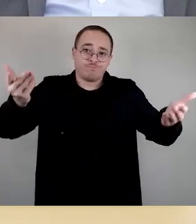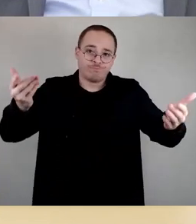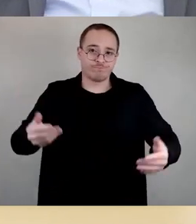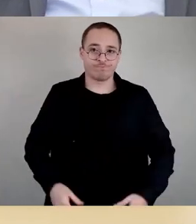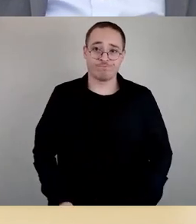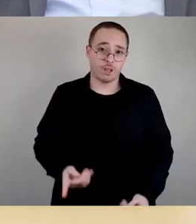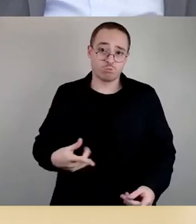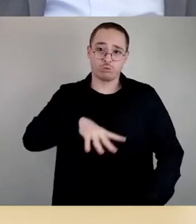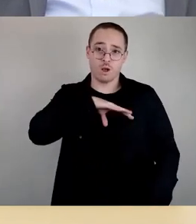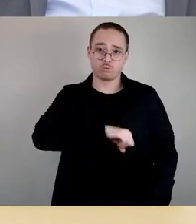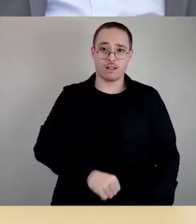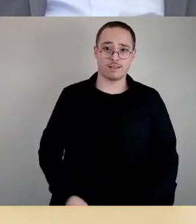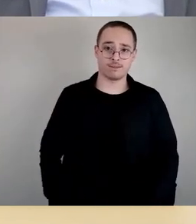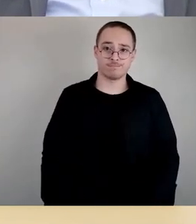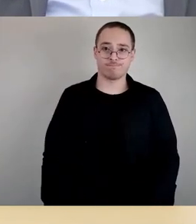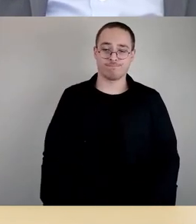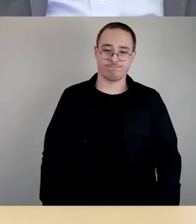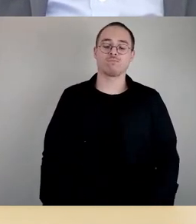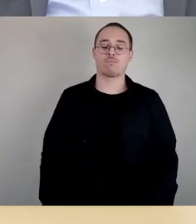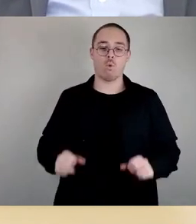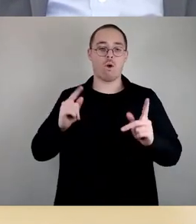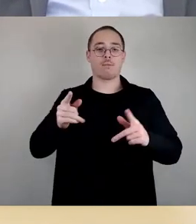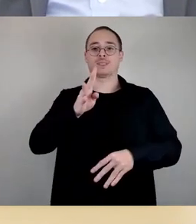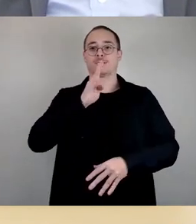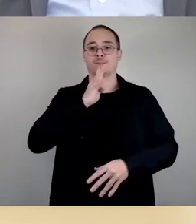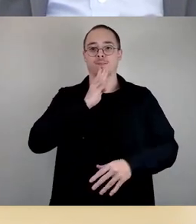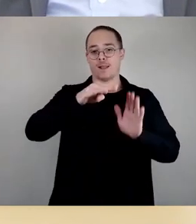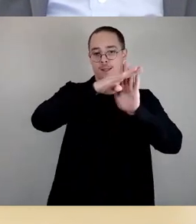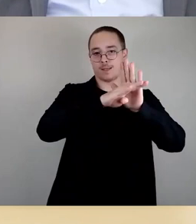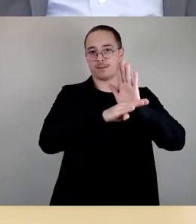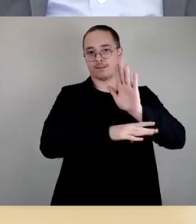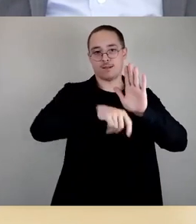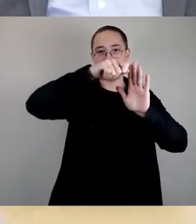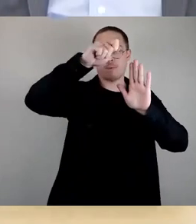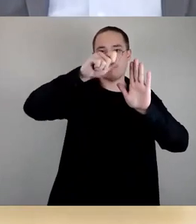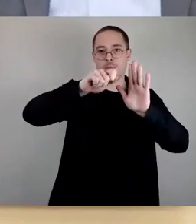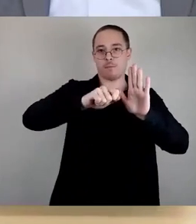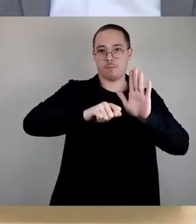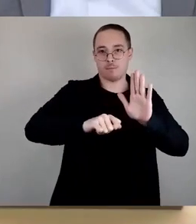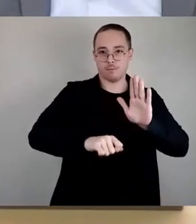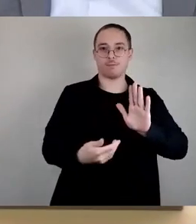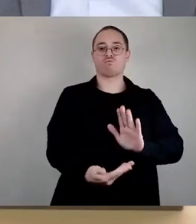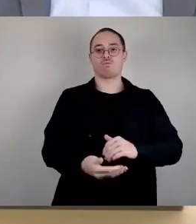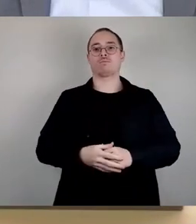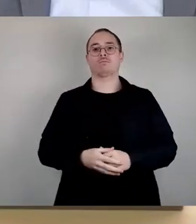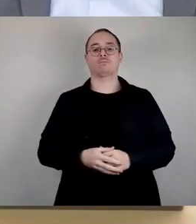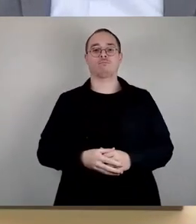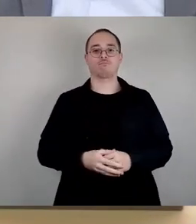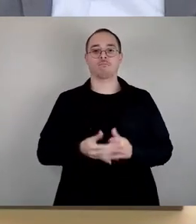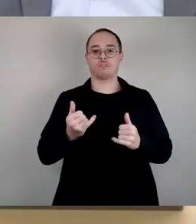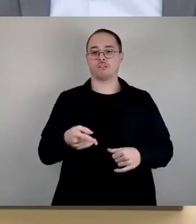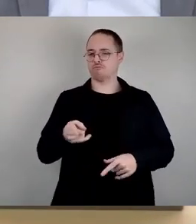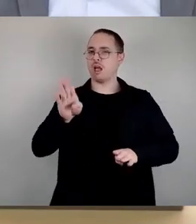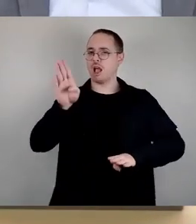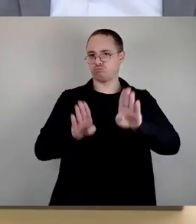damit haben wir erst einmal die Rednerliste abgearbeitet und wären am Fuße der Abstimmung.